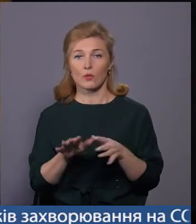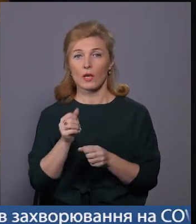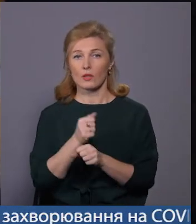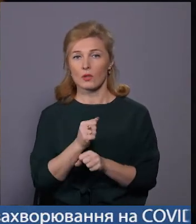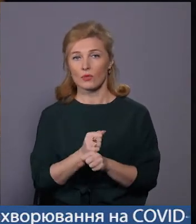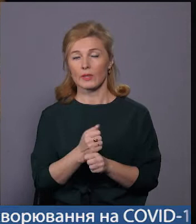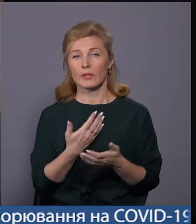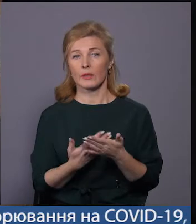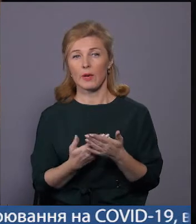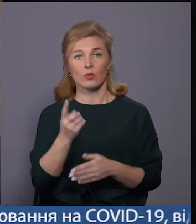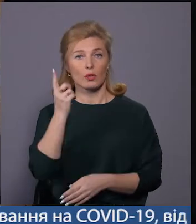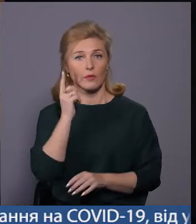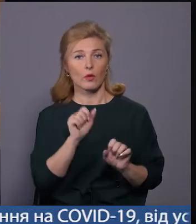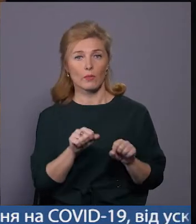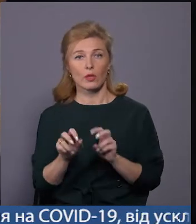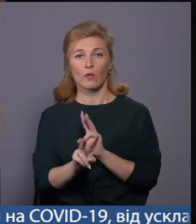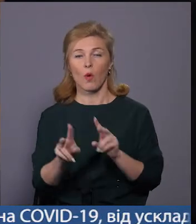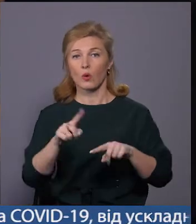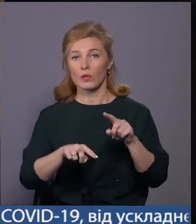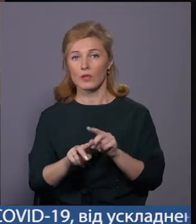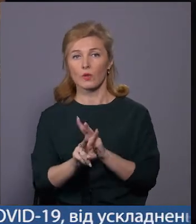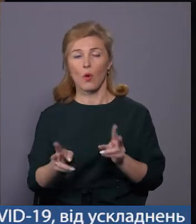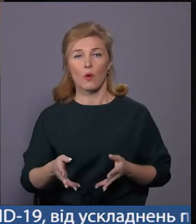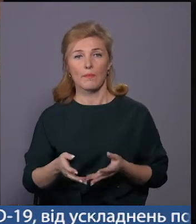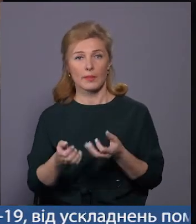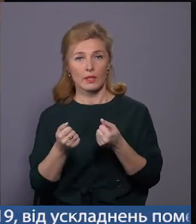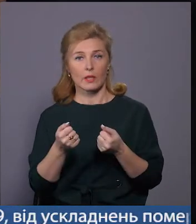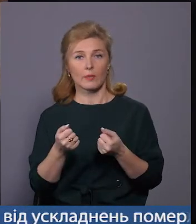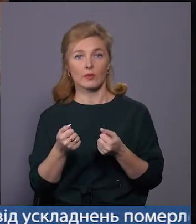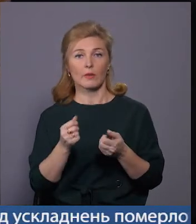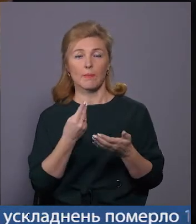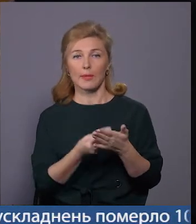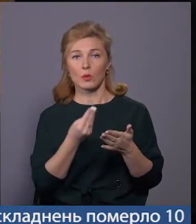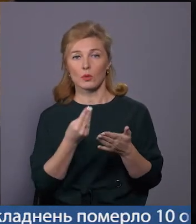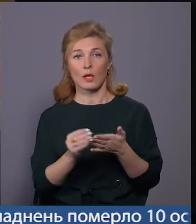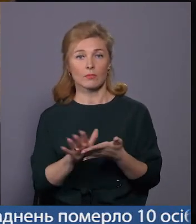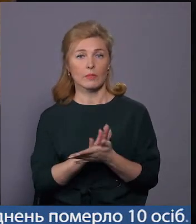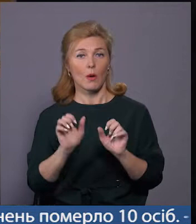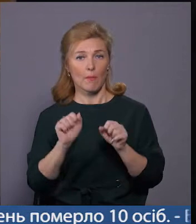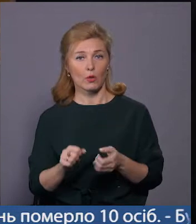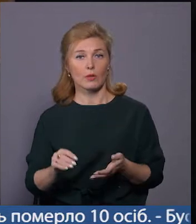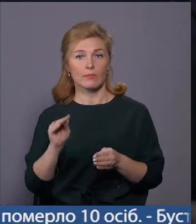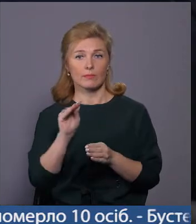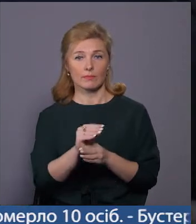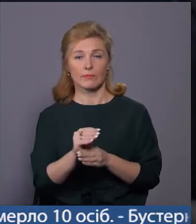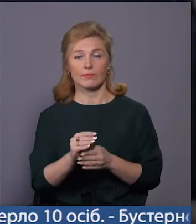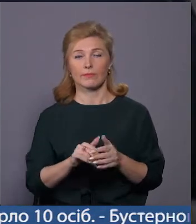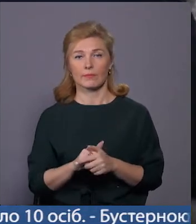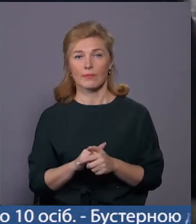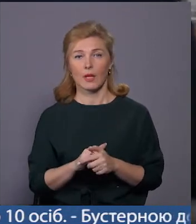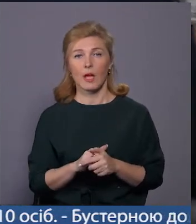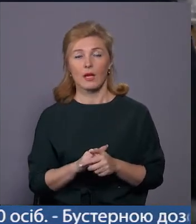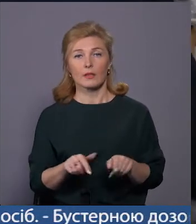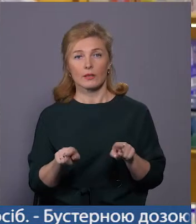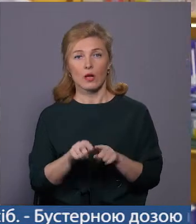хіба що на телефон, можливо, когось з рідний, в кого підтримує безконтактний розрахунок, можна встановити додаток і завантажити цю карту. Також є ті,